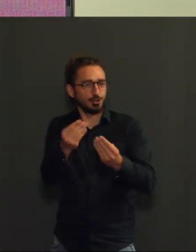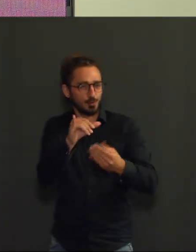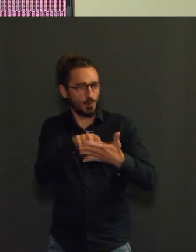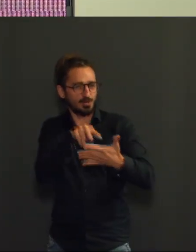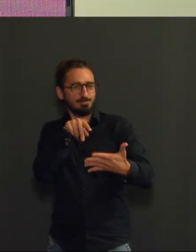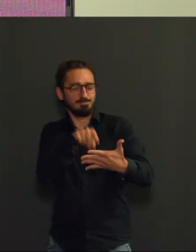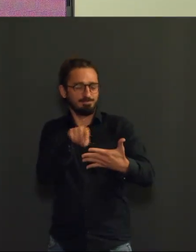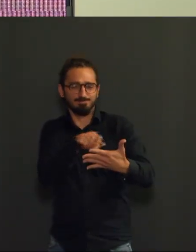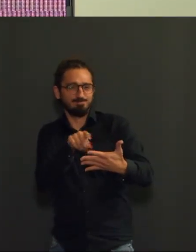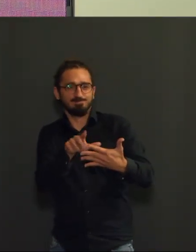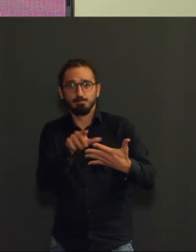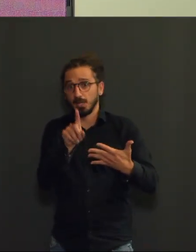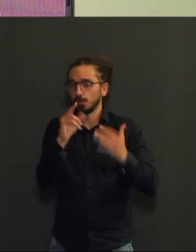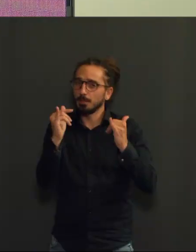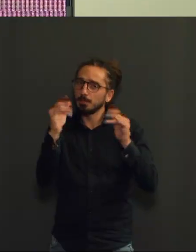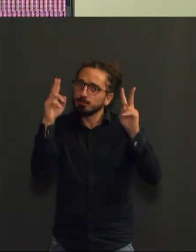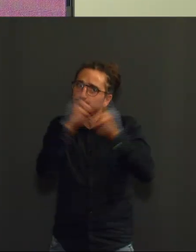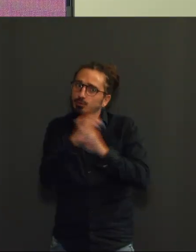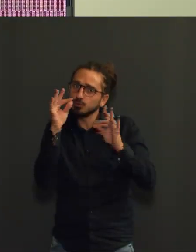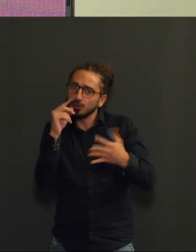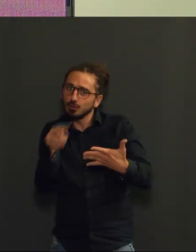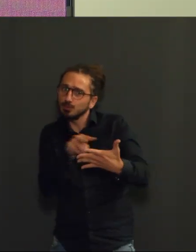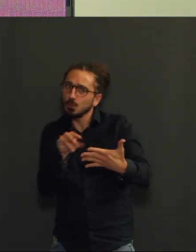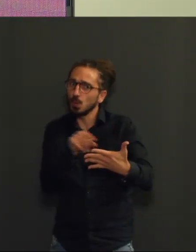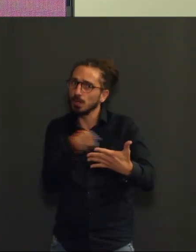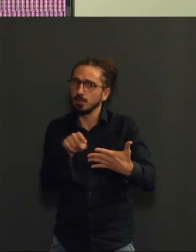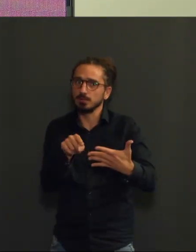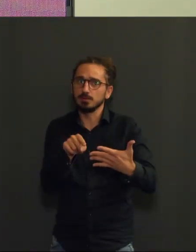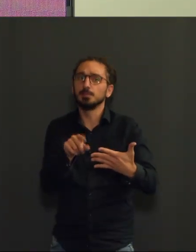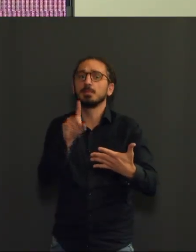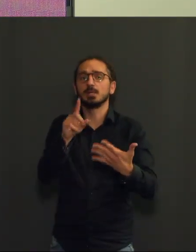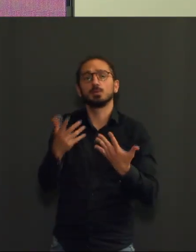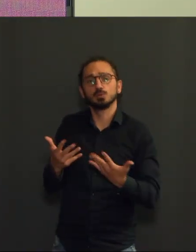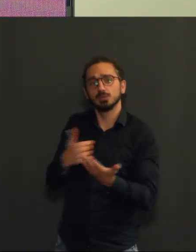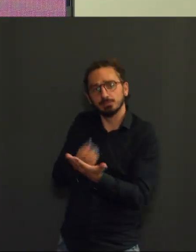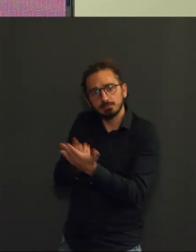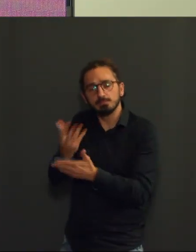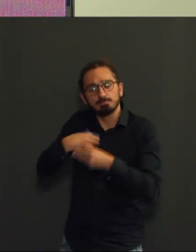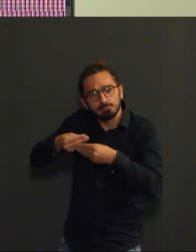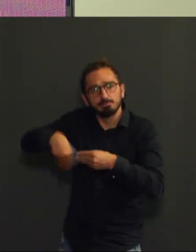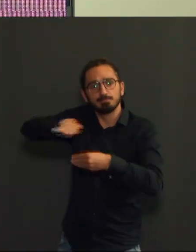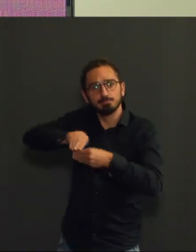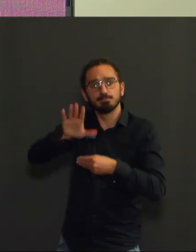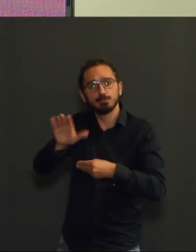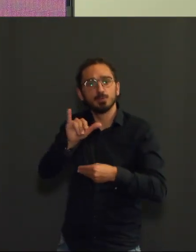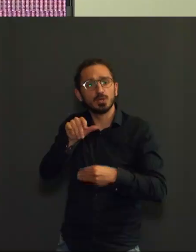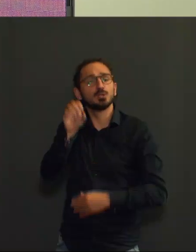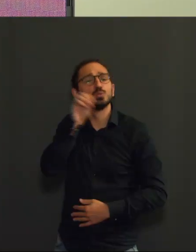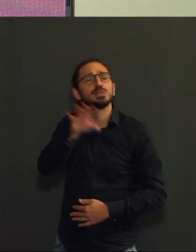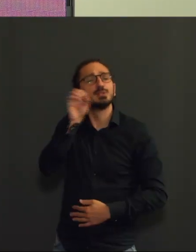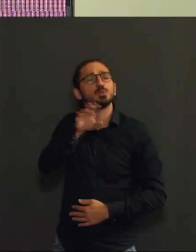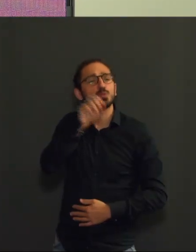C'est la raison pour laquelle on a complété notre exposé en disant que globalement, si on carte jour après jour, on a un trend effectivement